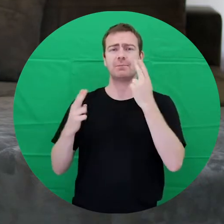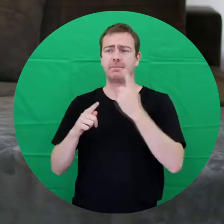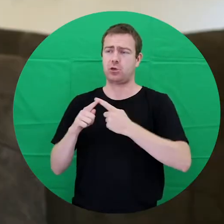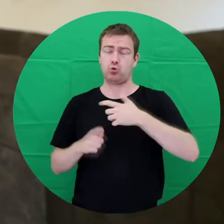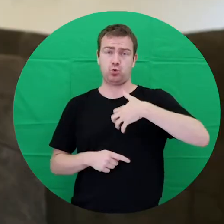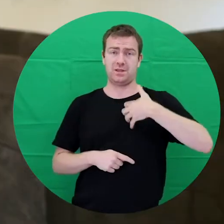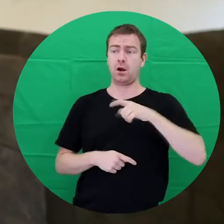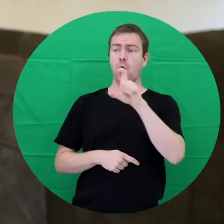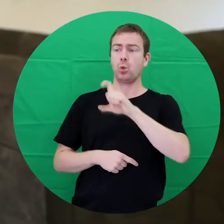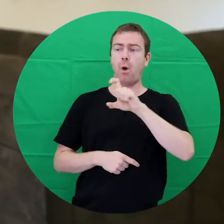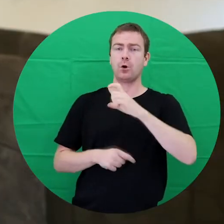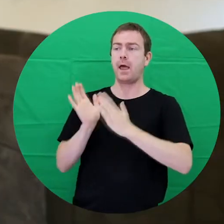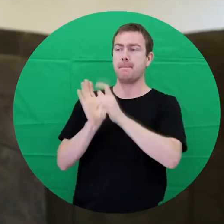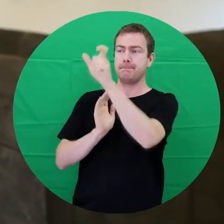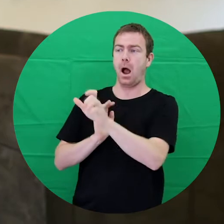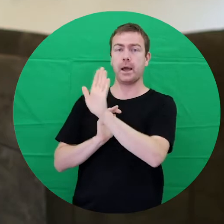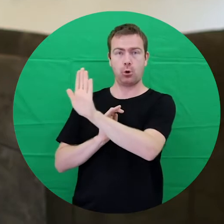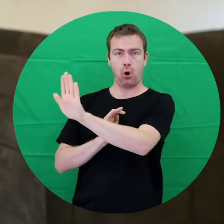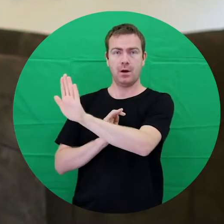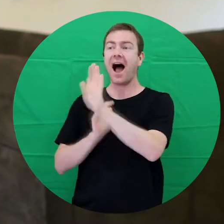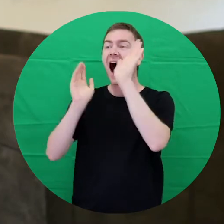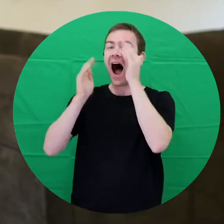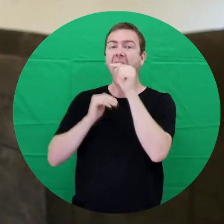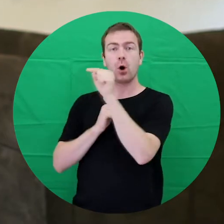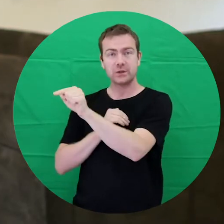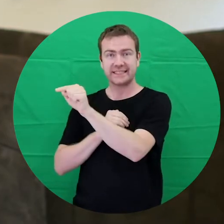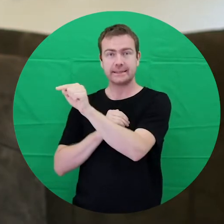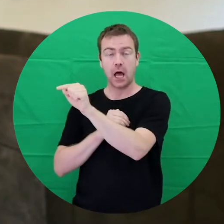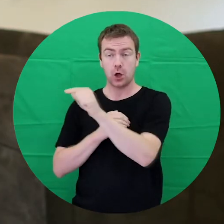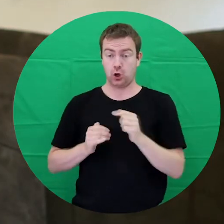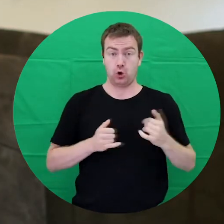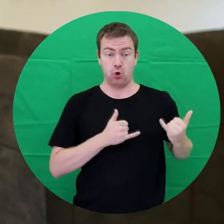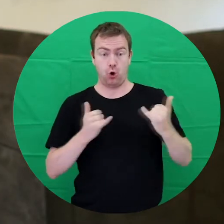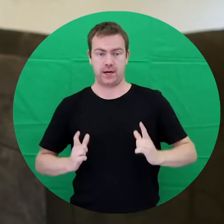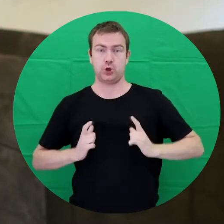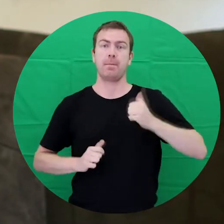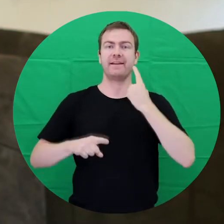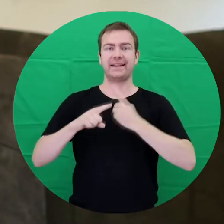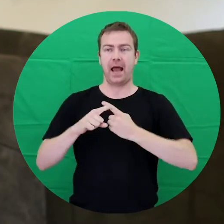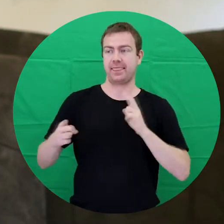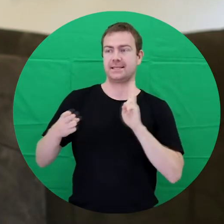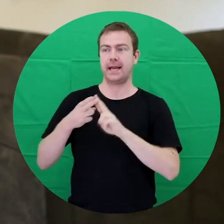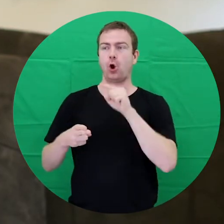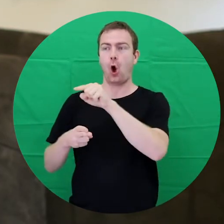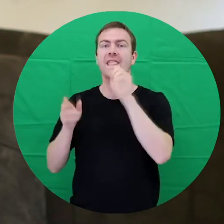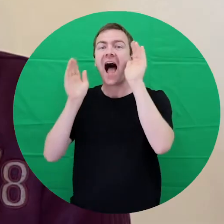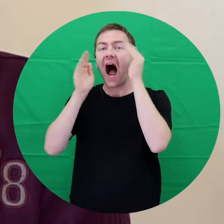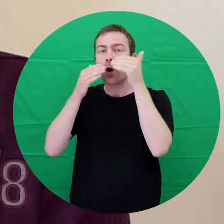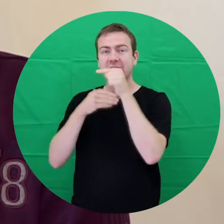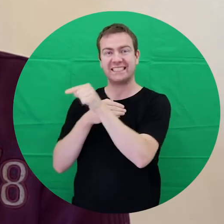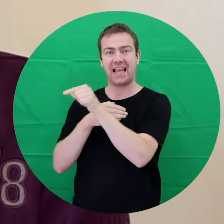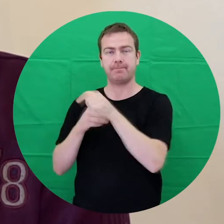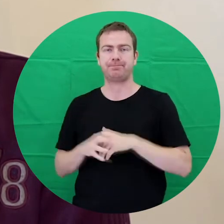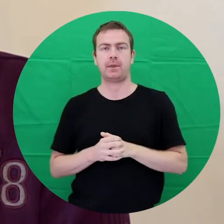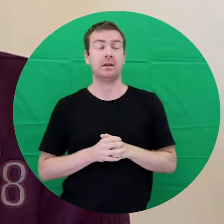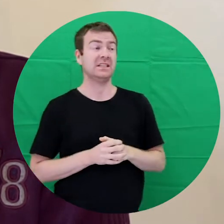mierné obavy, kvôli tomu, lebo Majko vlastne je prvý autista, ktorého reálne ja takto poznám a s ktorým som sa mohol stretnúť. No